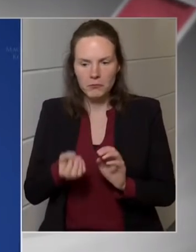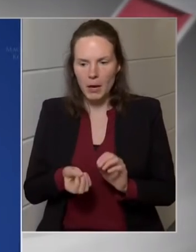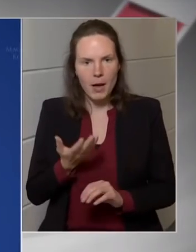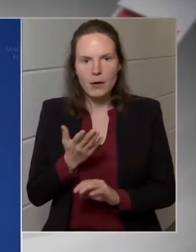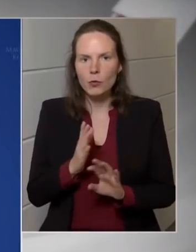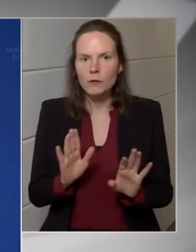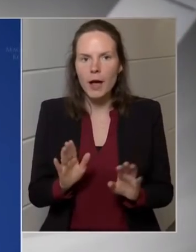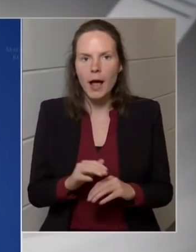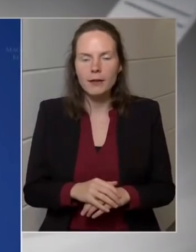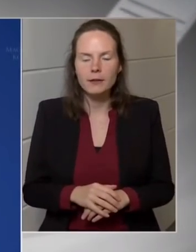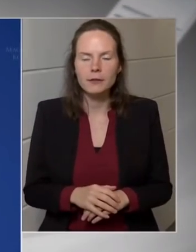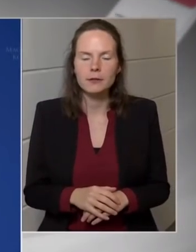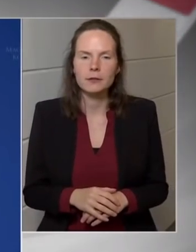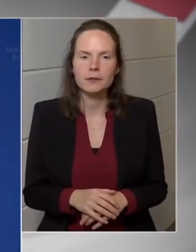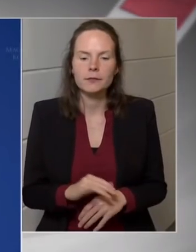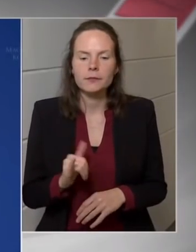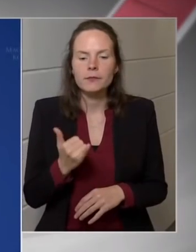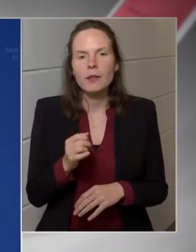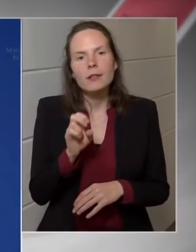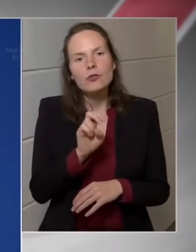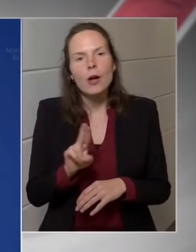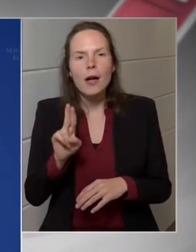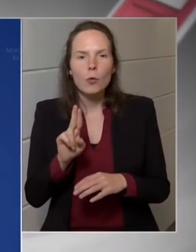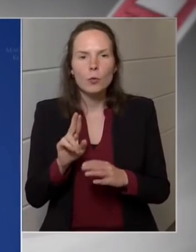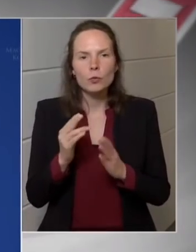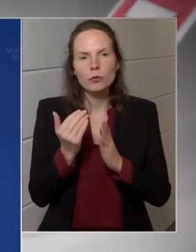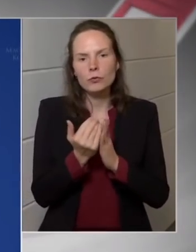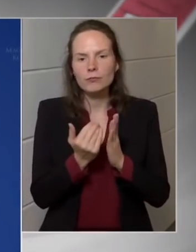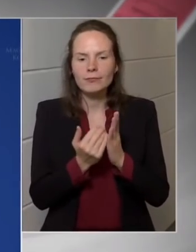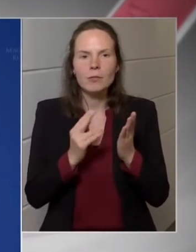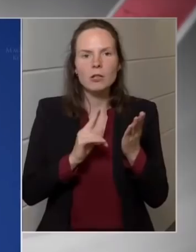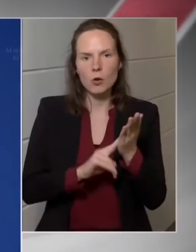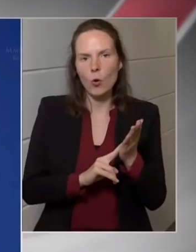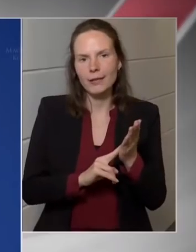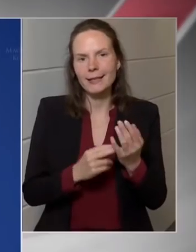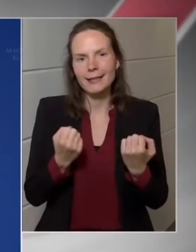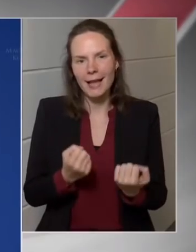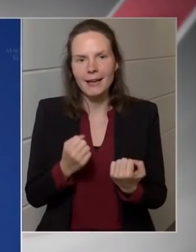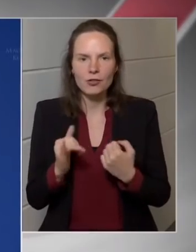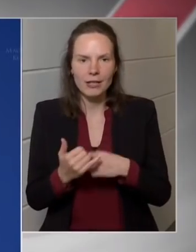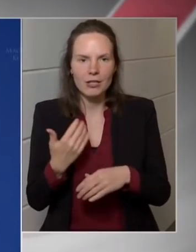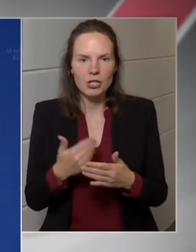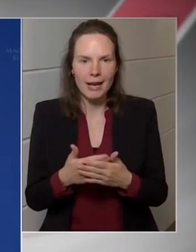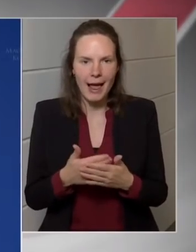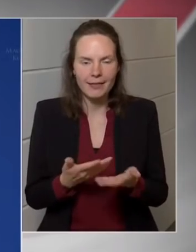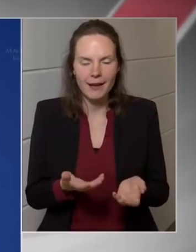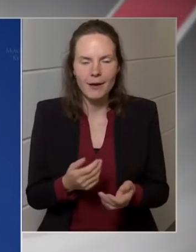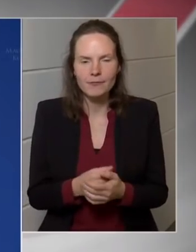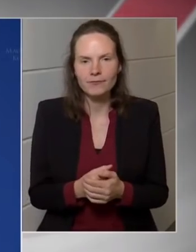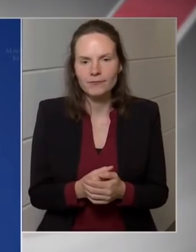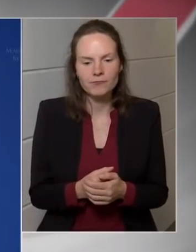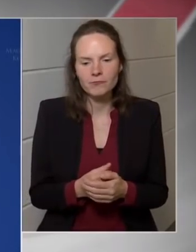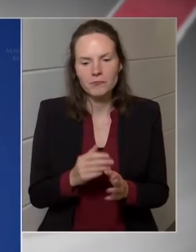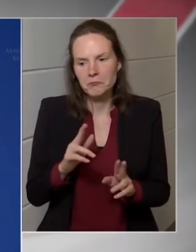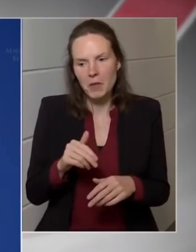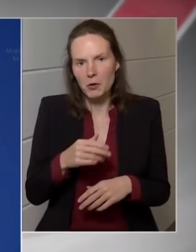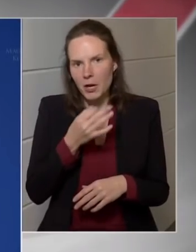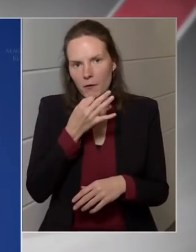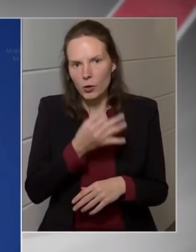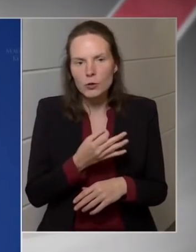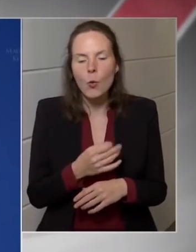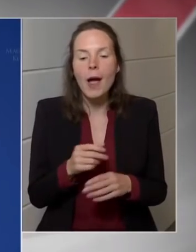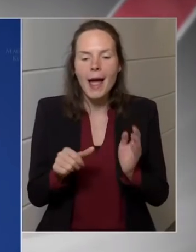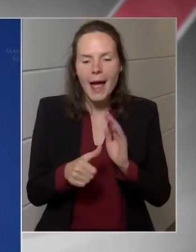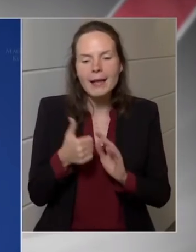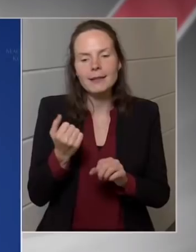és uniós jogi nehézségei is lennének ennek, és eddig egyről nem volt szó. Egyszer csinált olyat